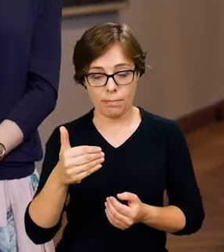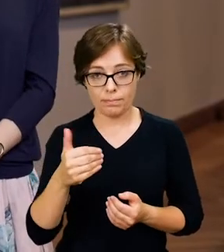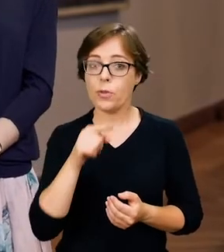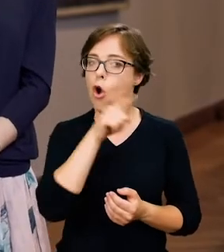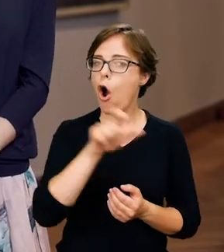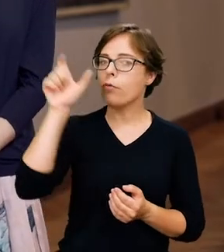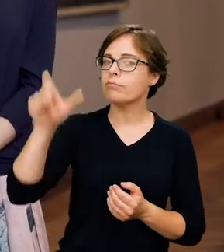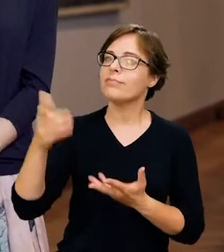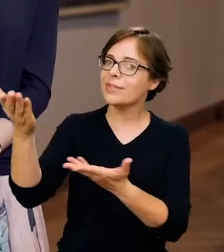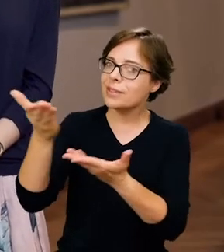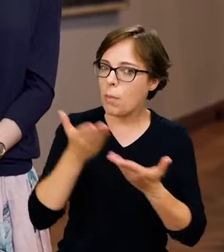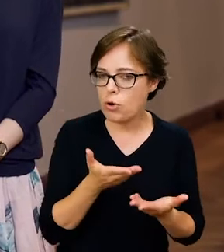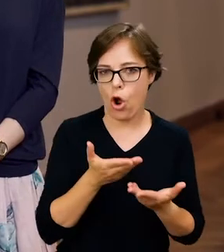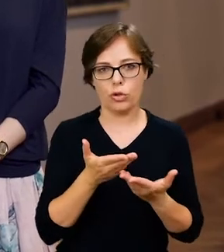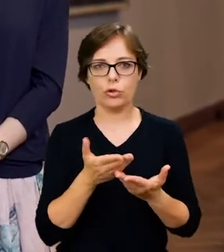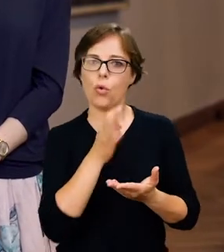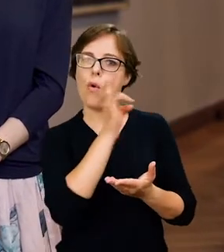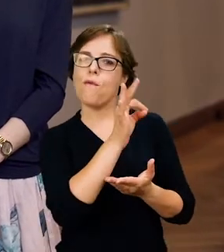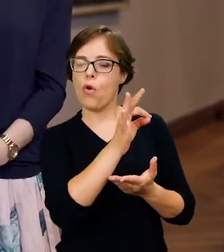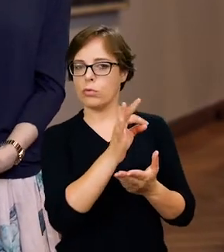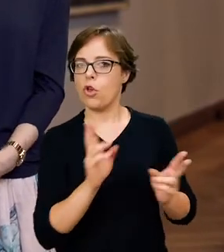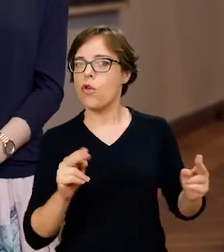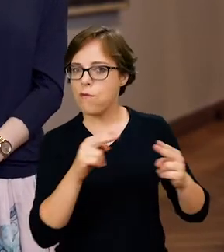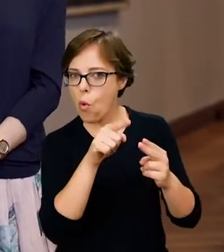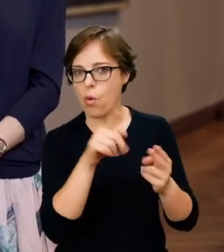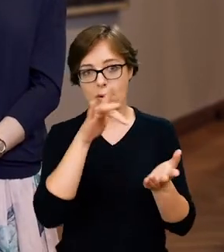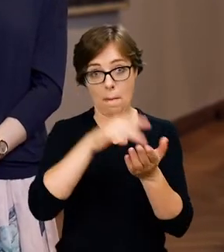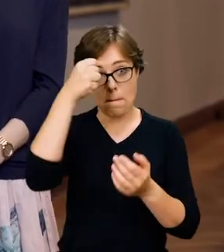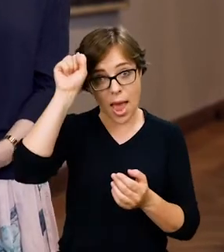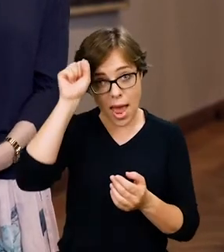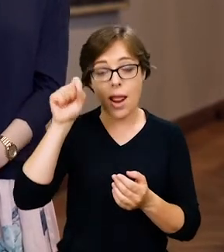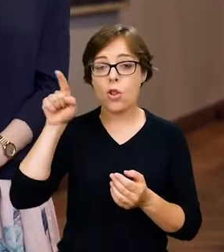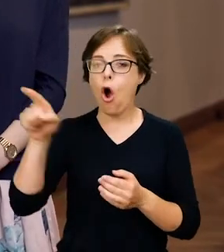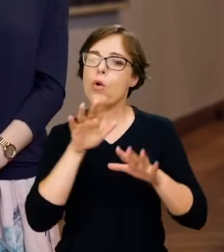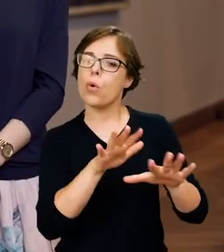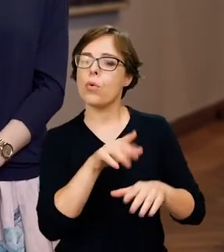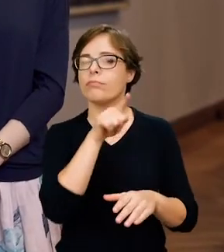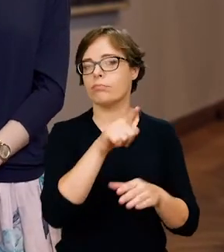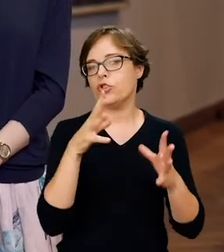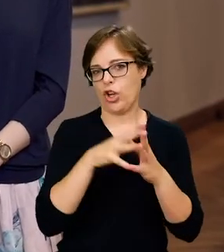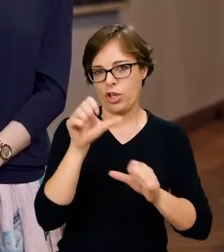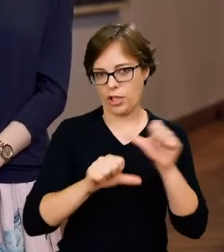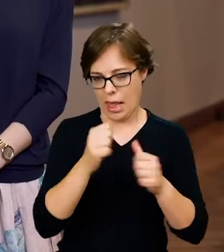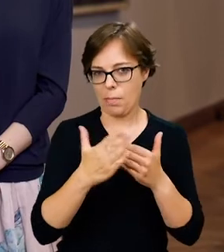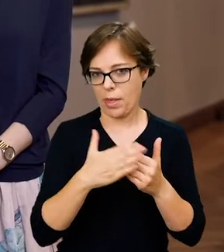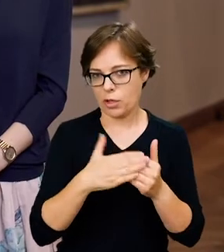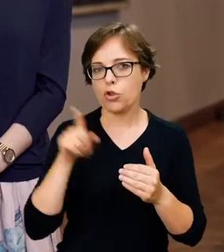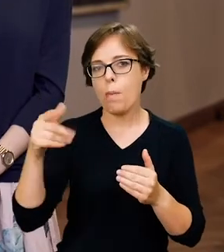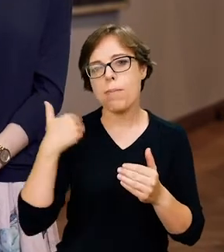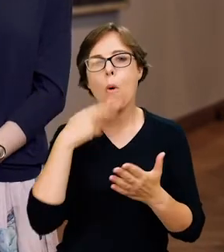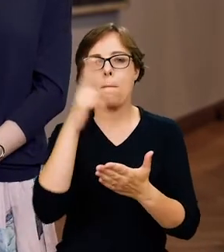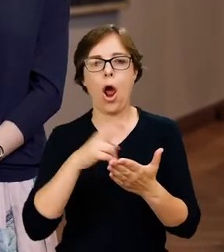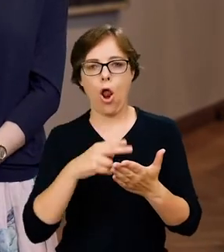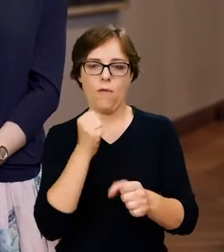zaprosił Juliana Fałata na dwór w Berlinie, gdzie spędził kolejne niemal 10 lat jako malarz